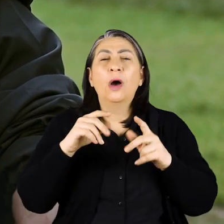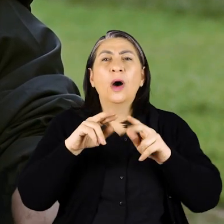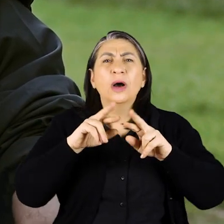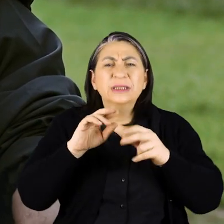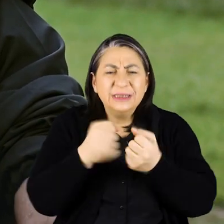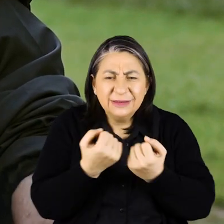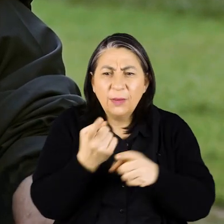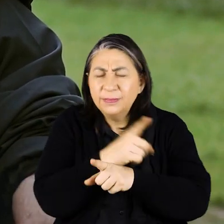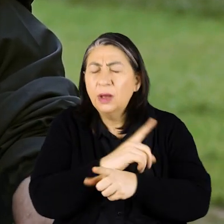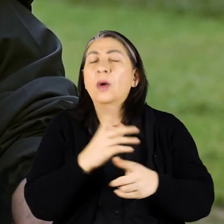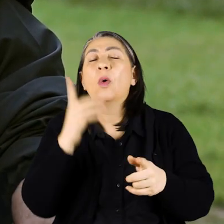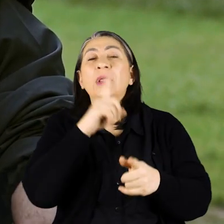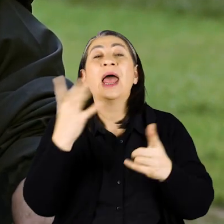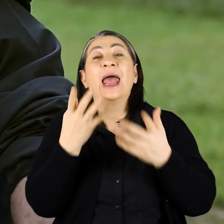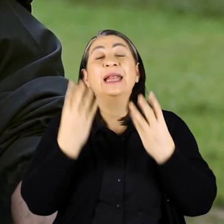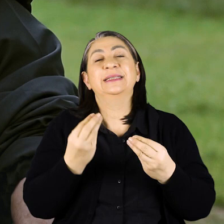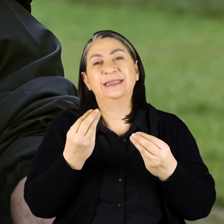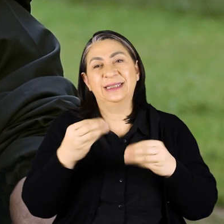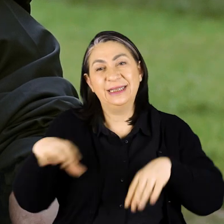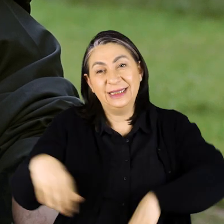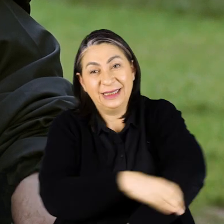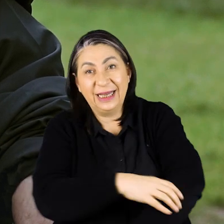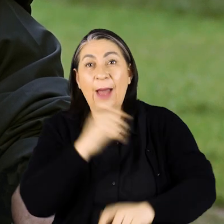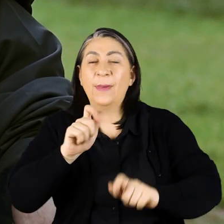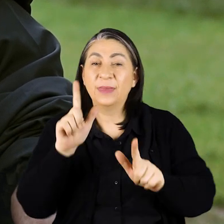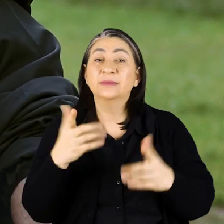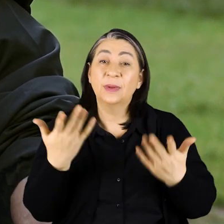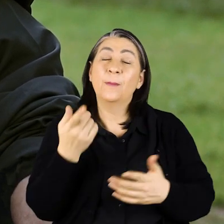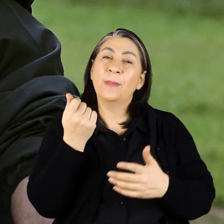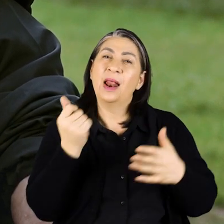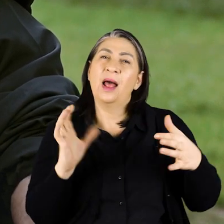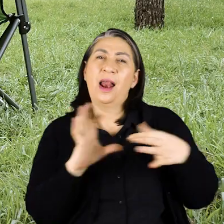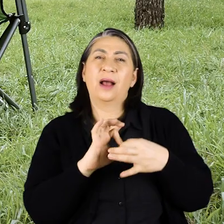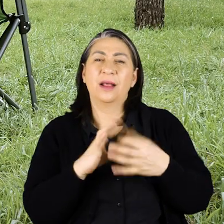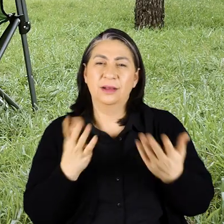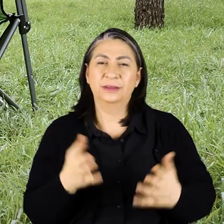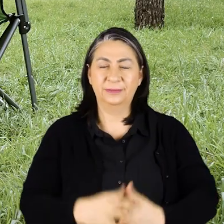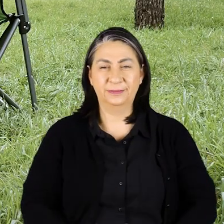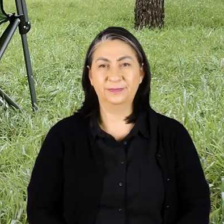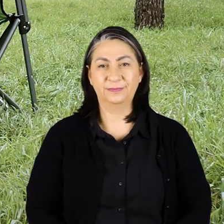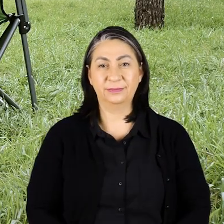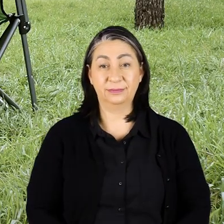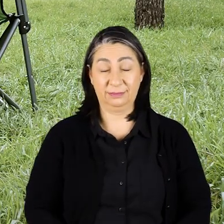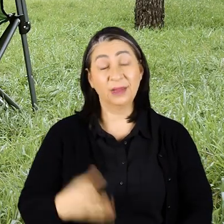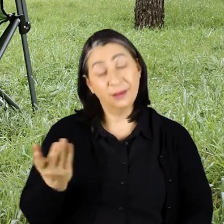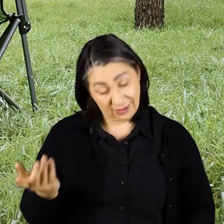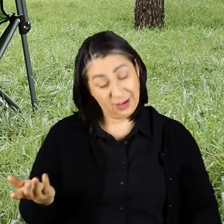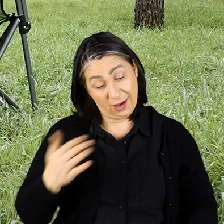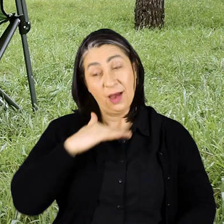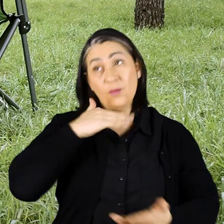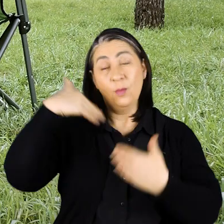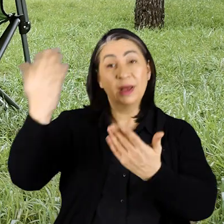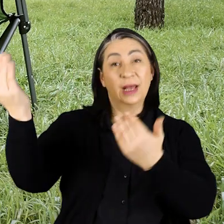falan O yüzden hani aslında en iyisindeyse onu kullanmam gerekiyor ama bunlar parayla orantılı giden şeyler Evet ve parayla dediğimiz baya yurt